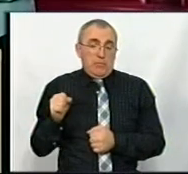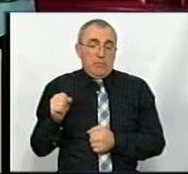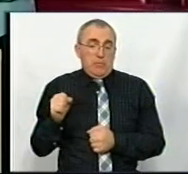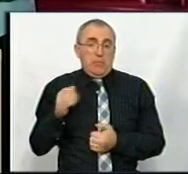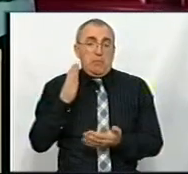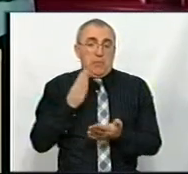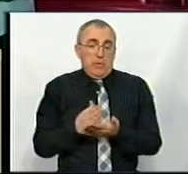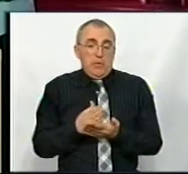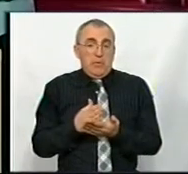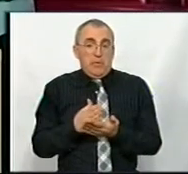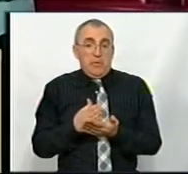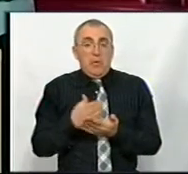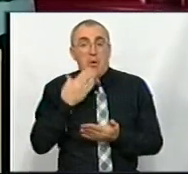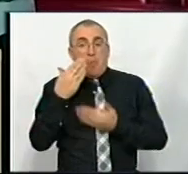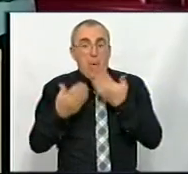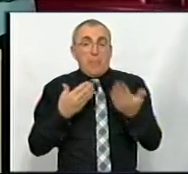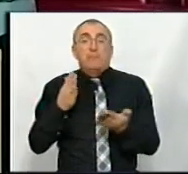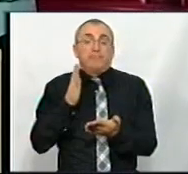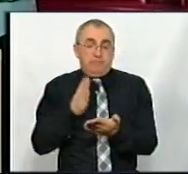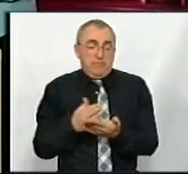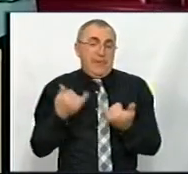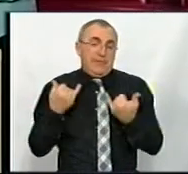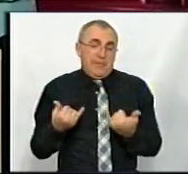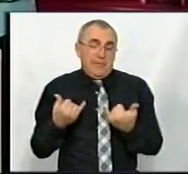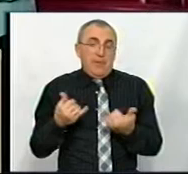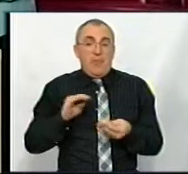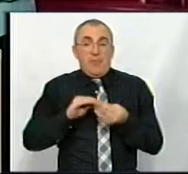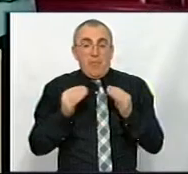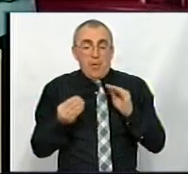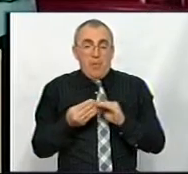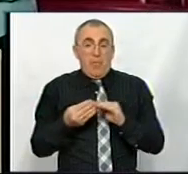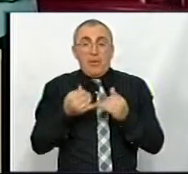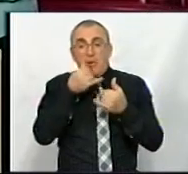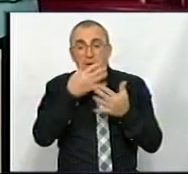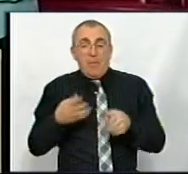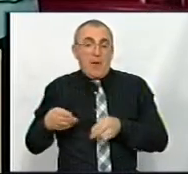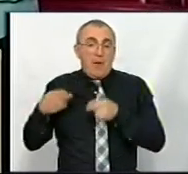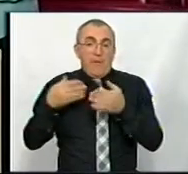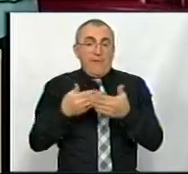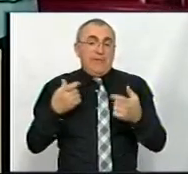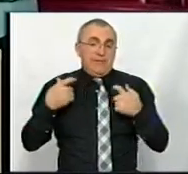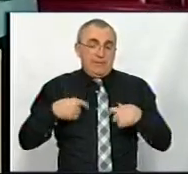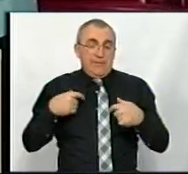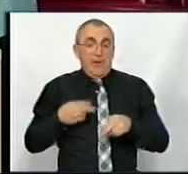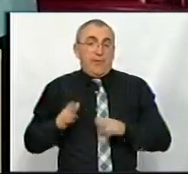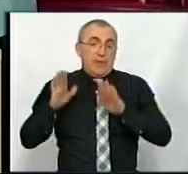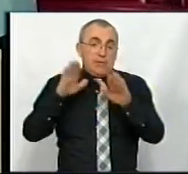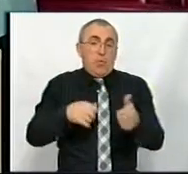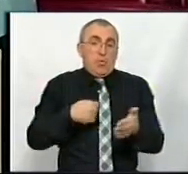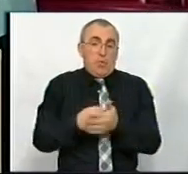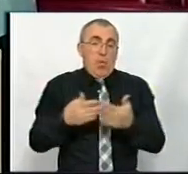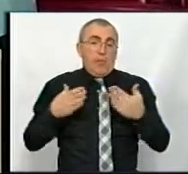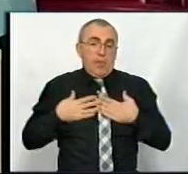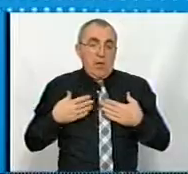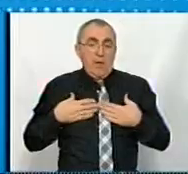Є певний попит, але зараз проблема в тому, що вони або не можуть виїхати від себе, або заїхати до нас, залежно